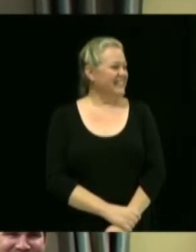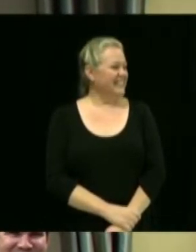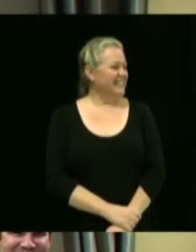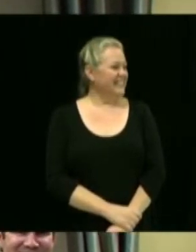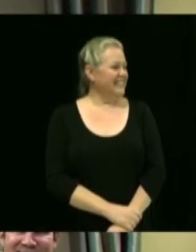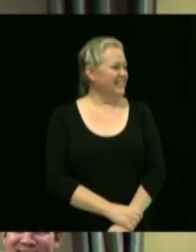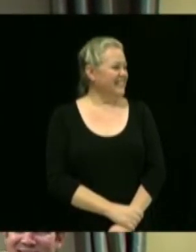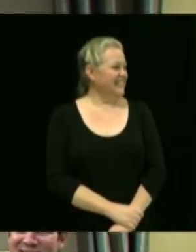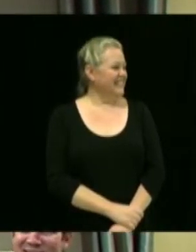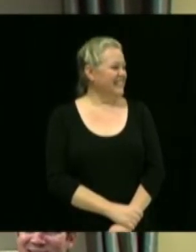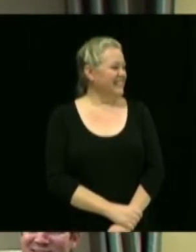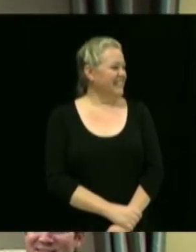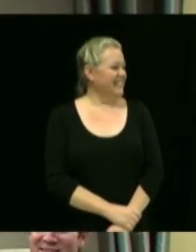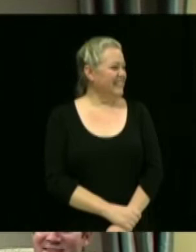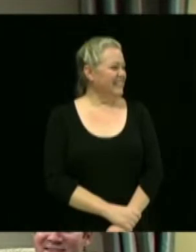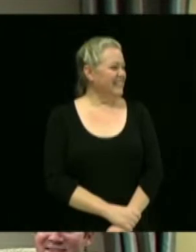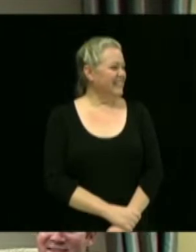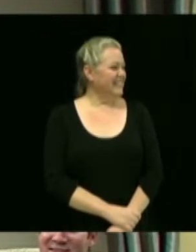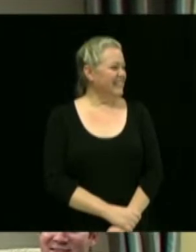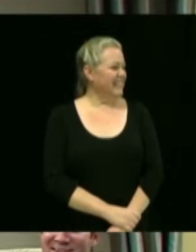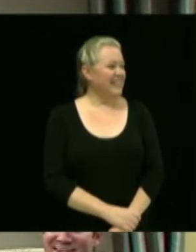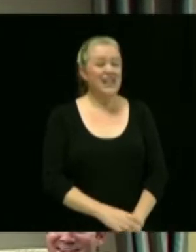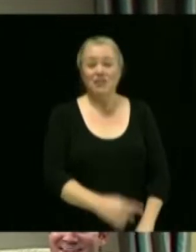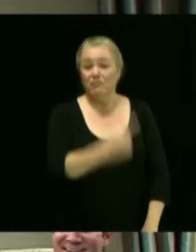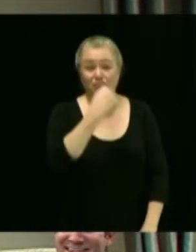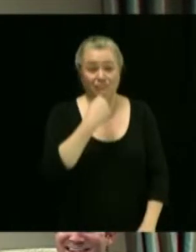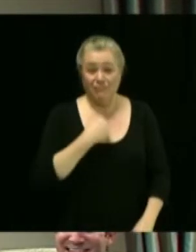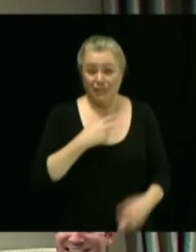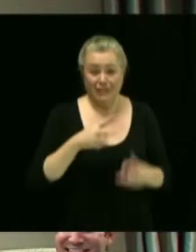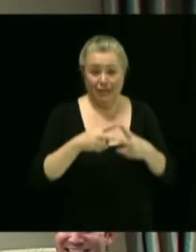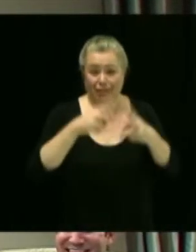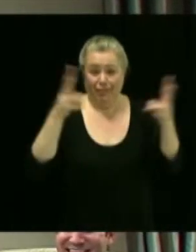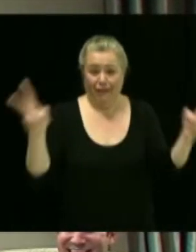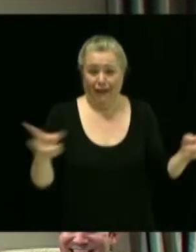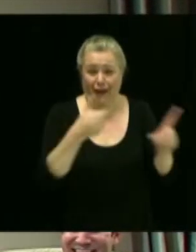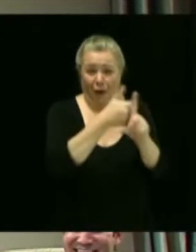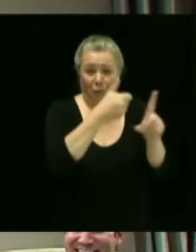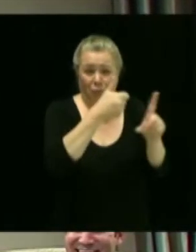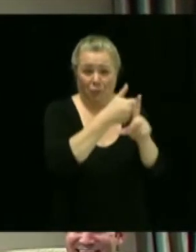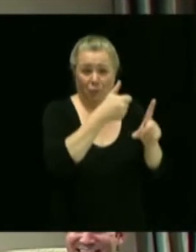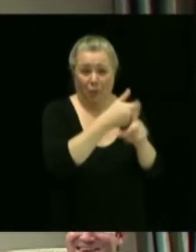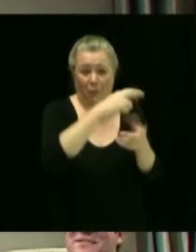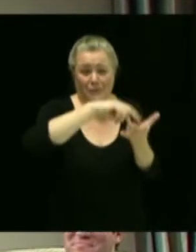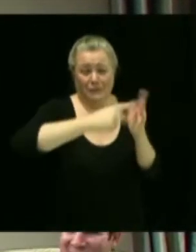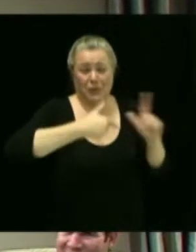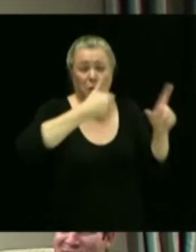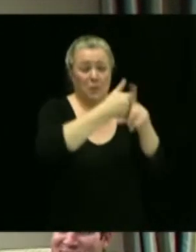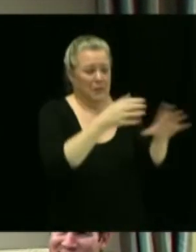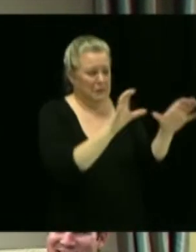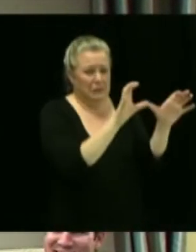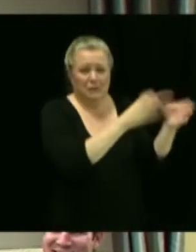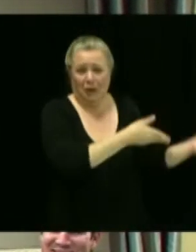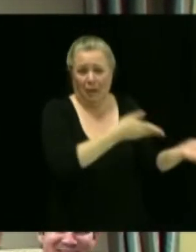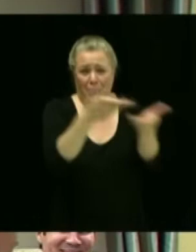On m'a dit que comme vous êtes très autonome, vous repartez avec le certificat. Félicitations encore.